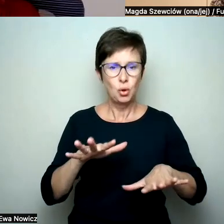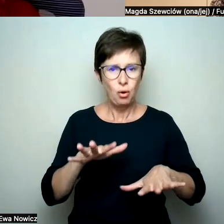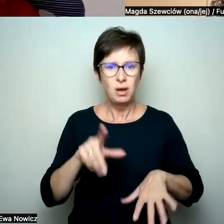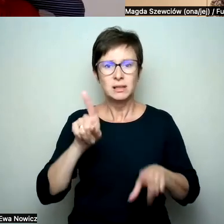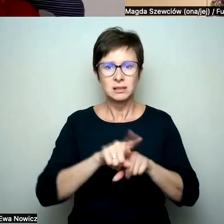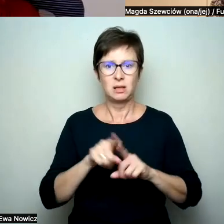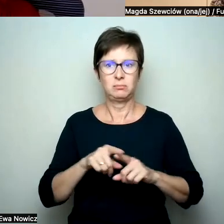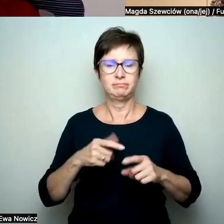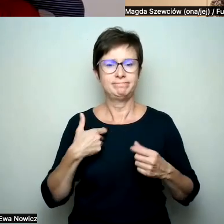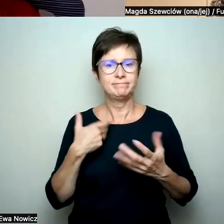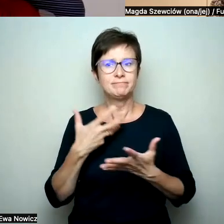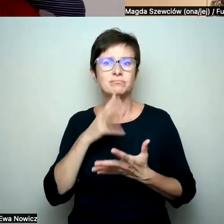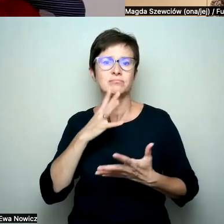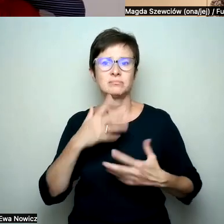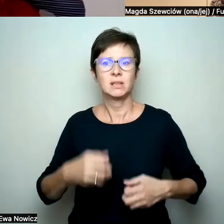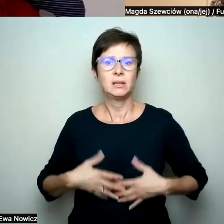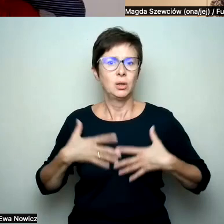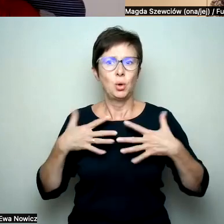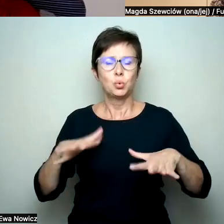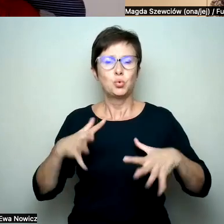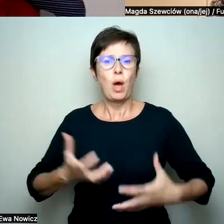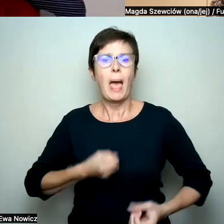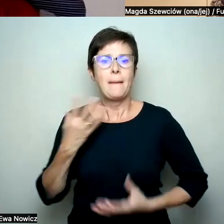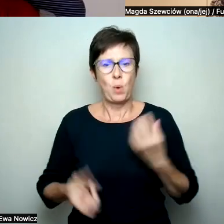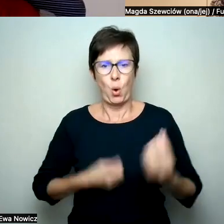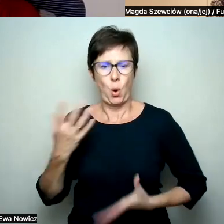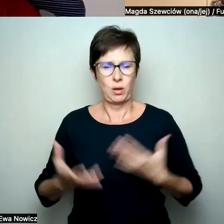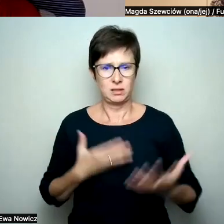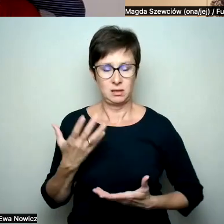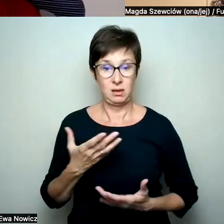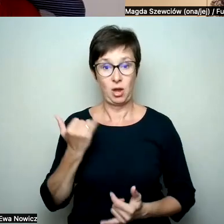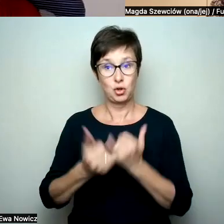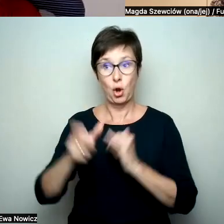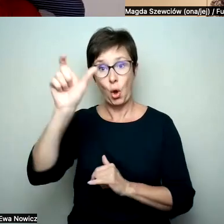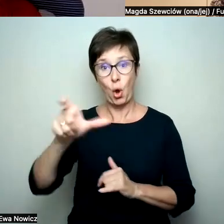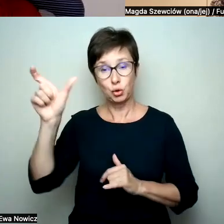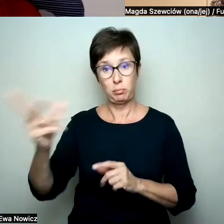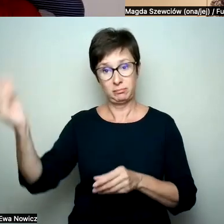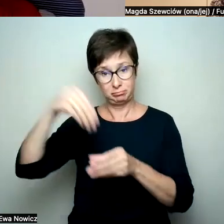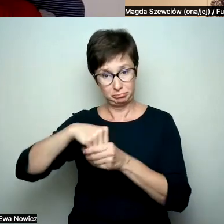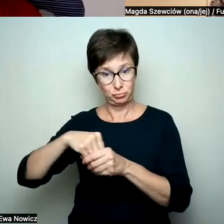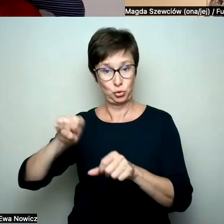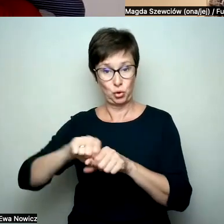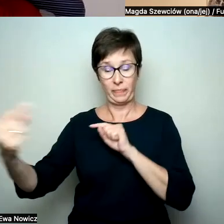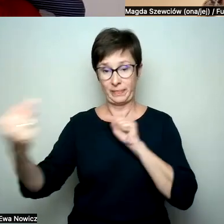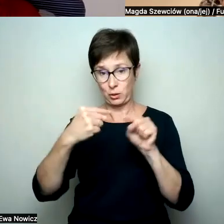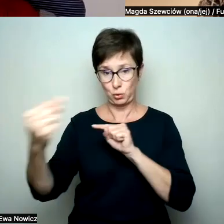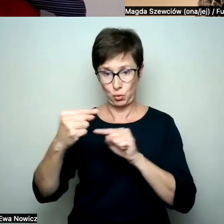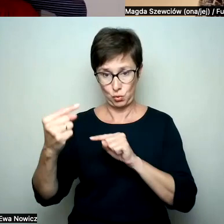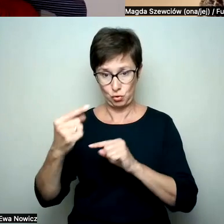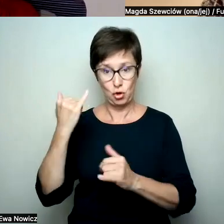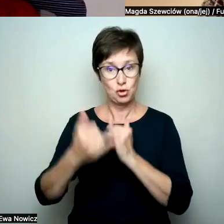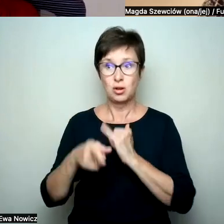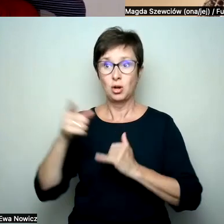bym chciała, żeby osoby, które się w takie dyskusje angażują wiedziały, że jeśli w pewnym momencie ich to